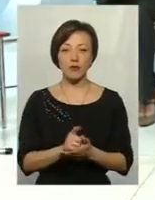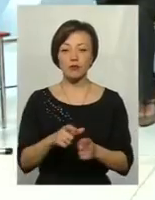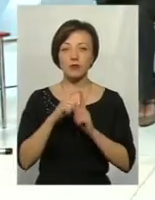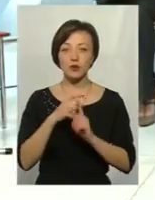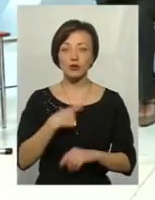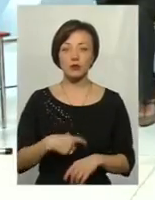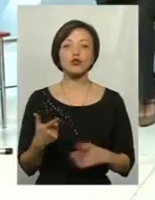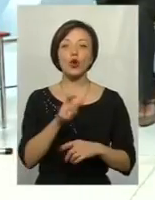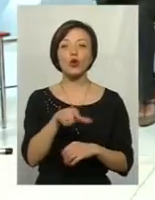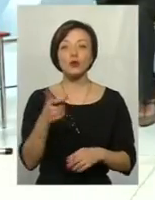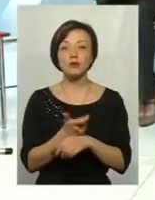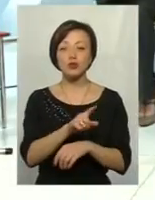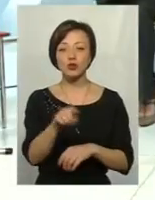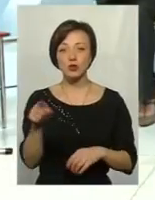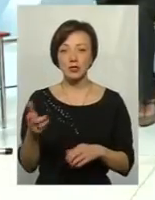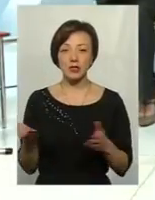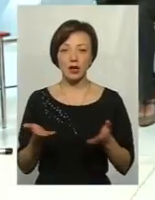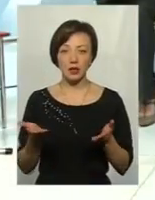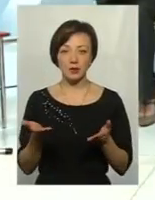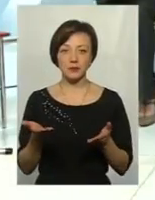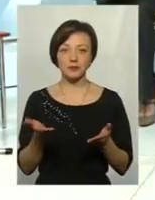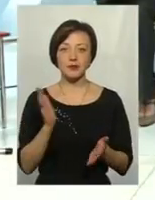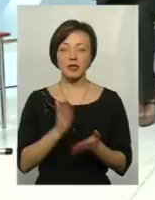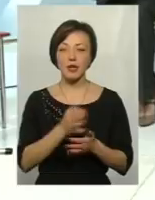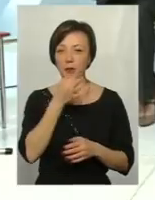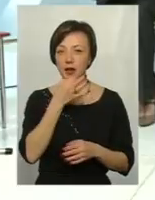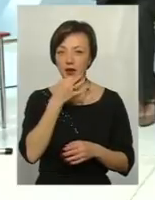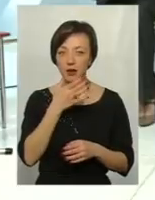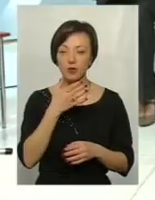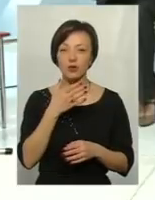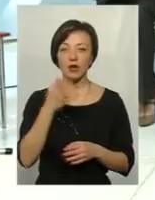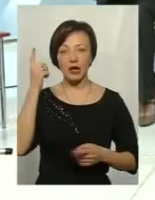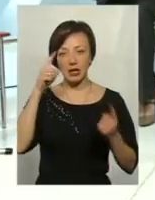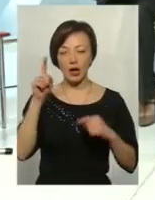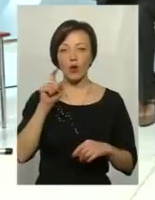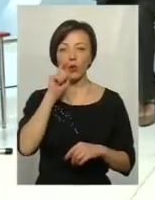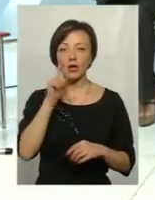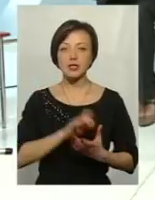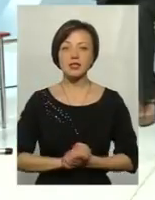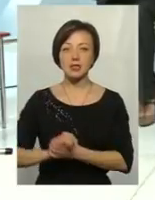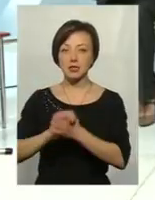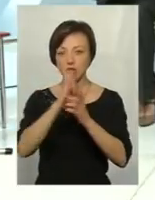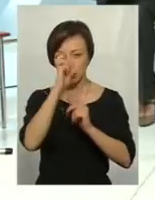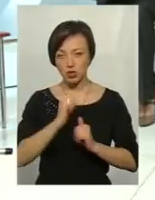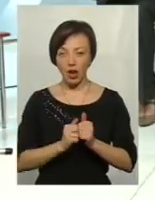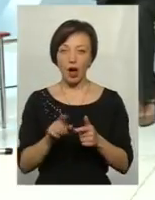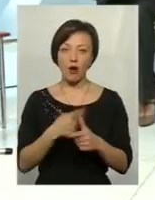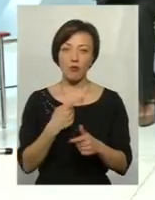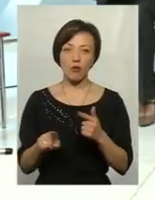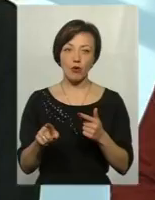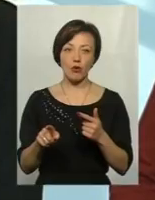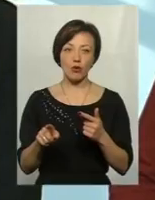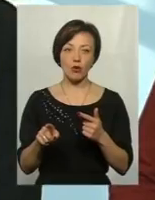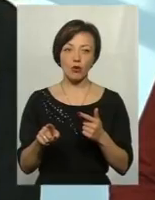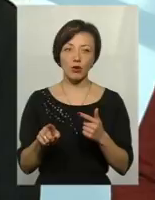відповідь, що ті люди в більшості своїй, які є прихильниками і сповід ідеї української цілісності держави, або вже залишили